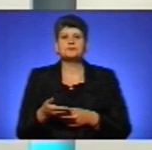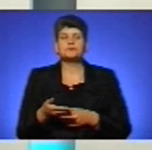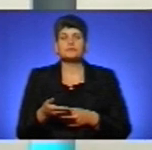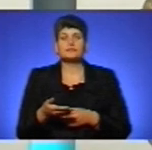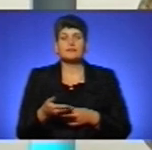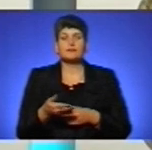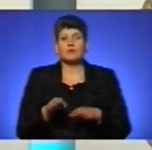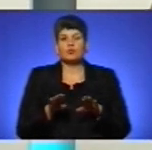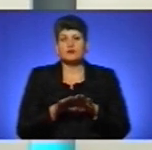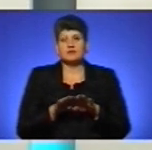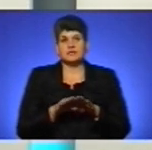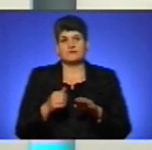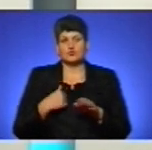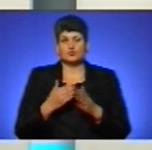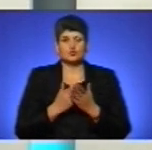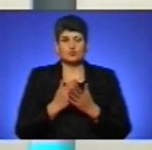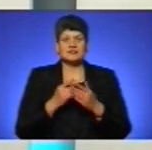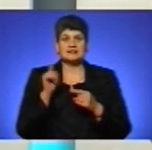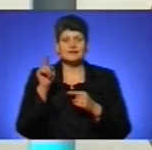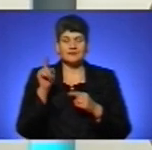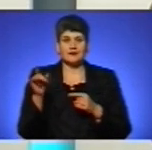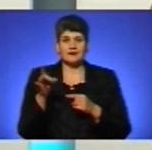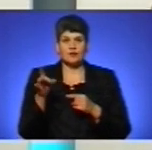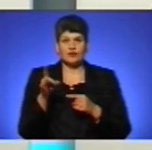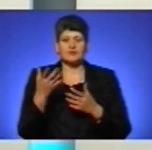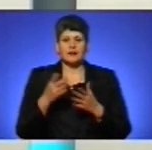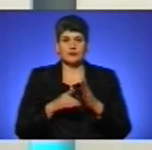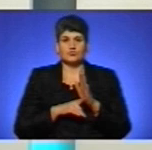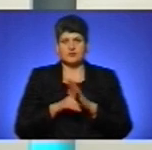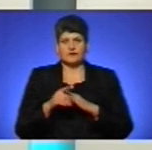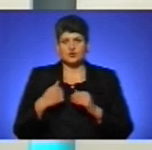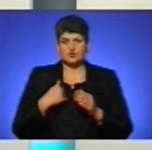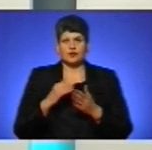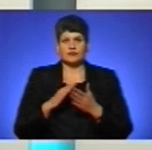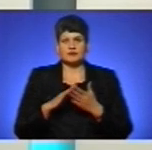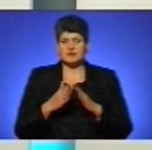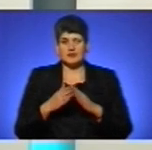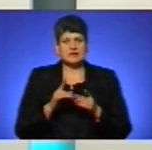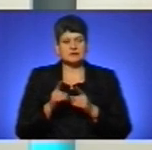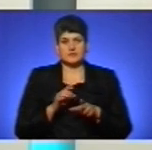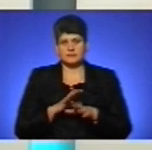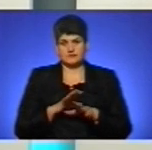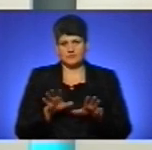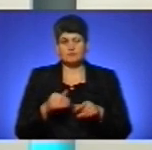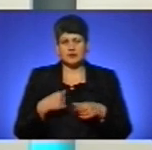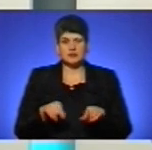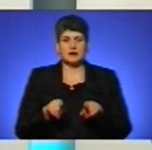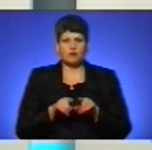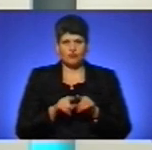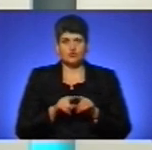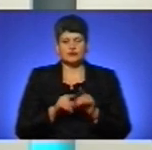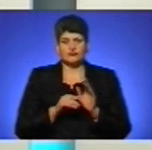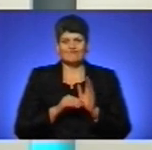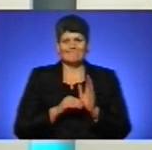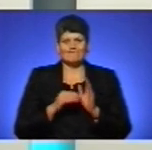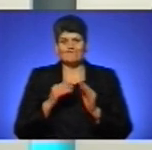в зрівнянні з військовослужбовцями, тих регіонах, вели військовий стан, зміни відбулося. Ми також в підвищеній бойовій